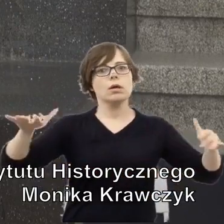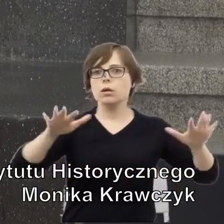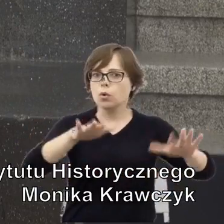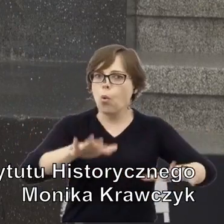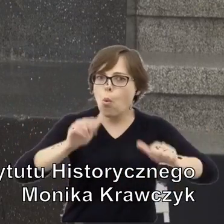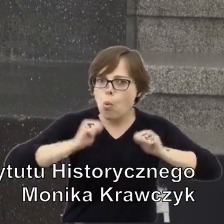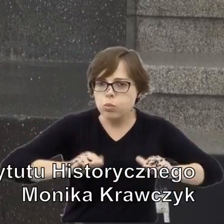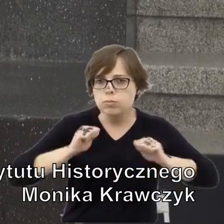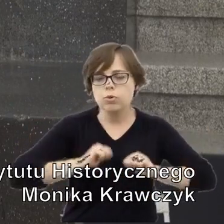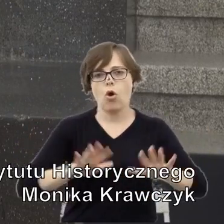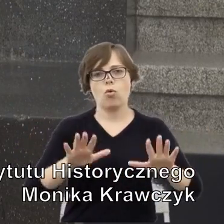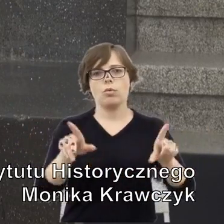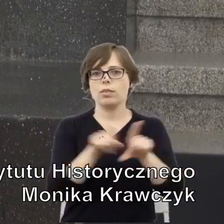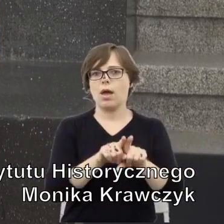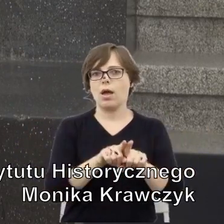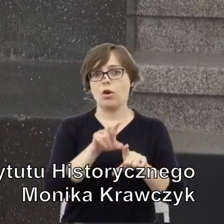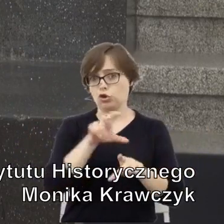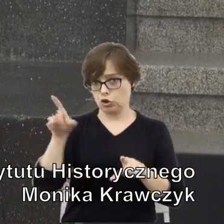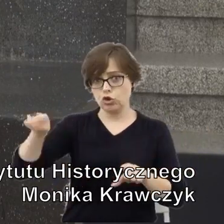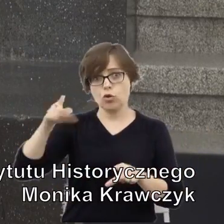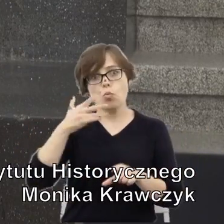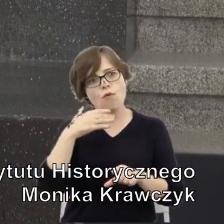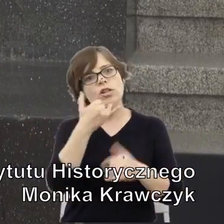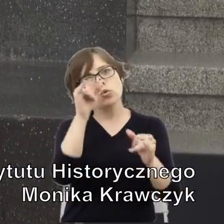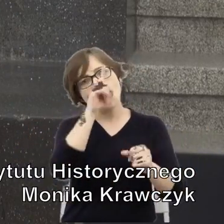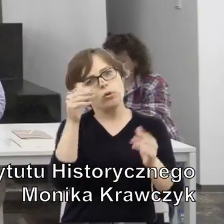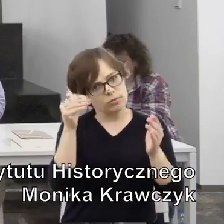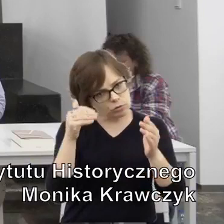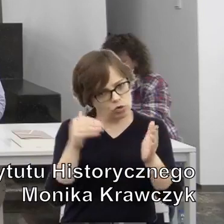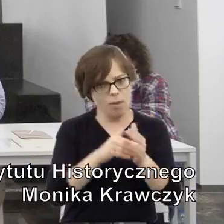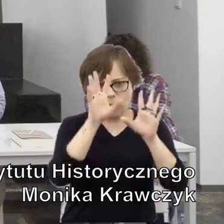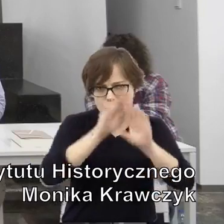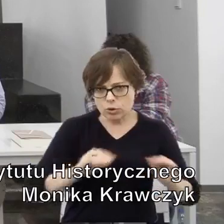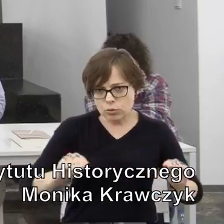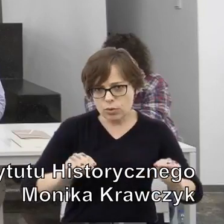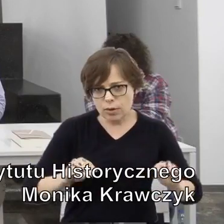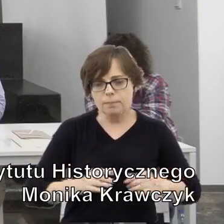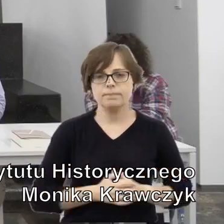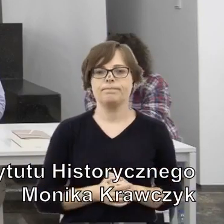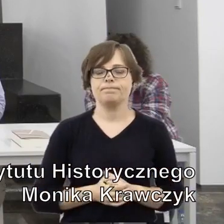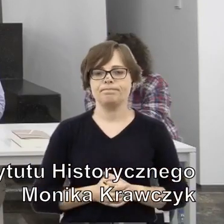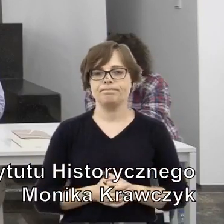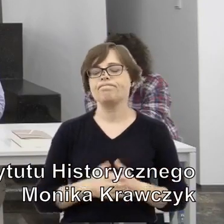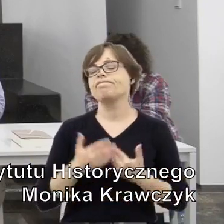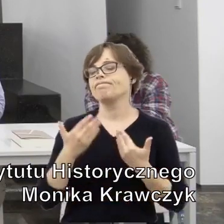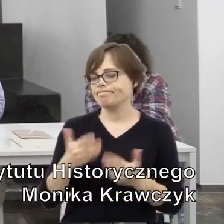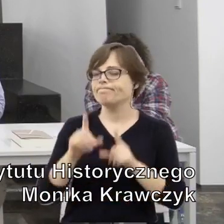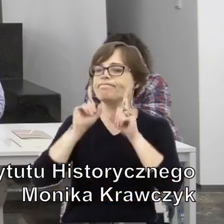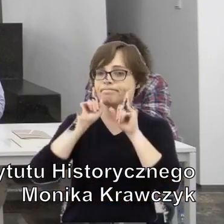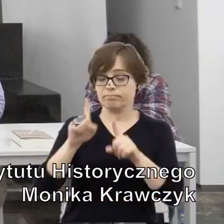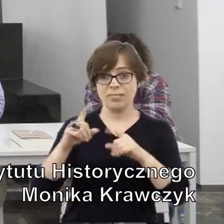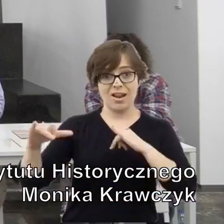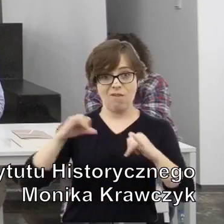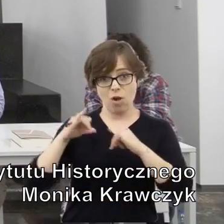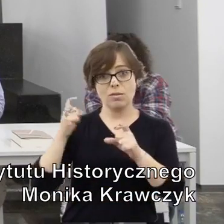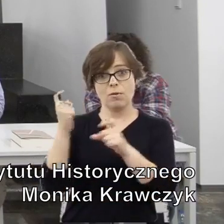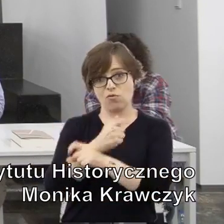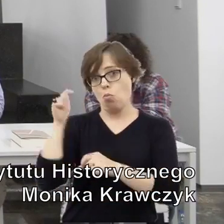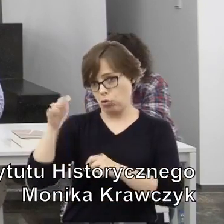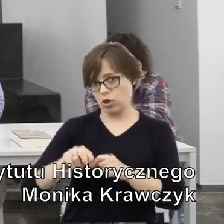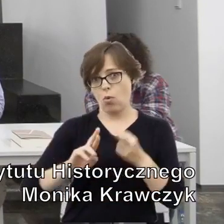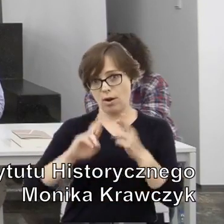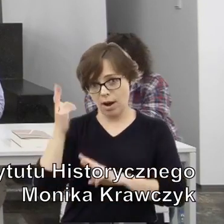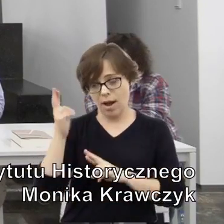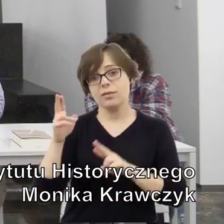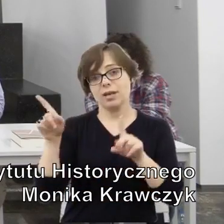szacunku dla innych ludzi? Rzeczywiście władze państwowe musiały zareagować i zareagowały